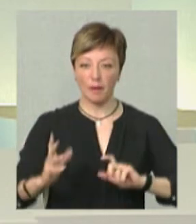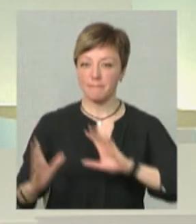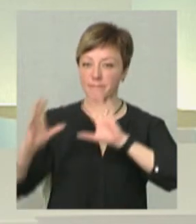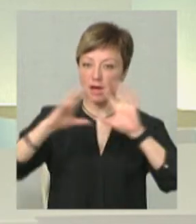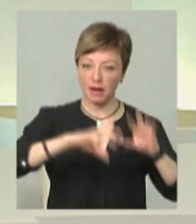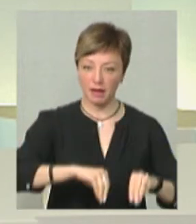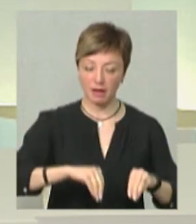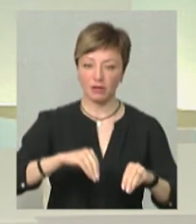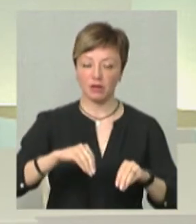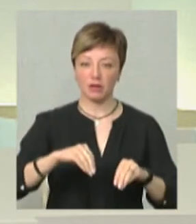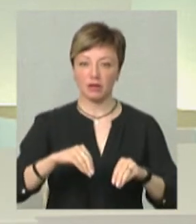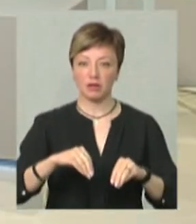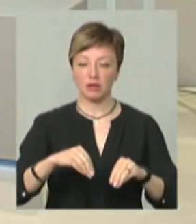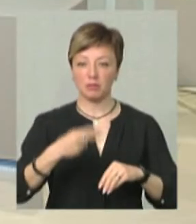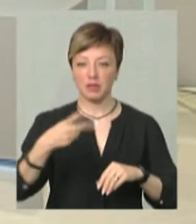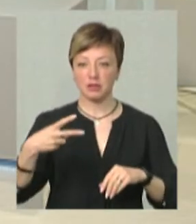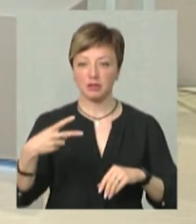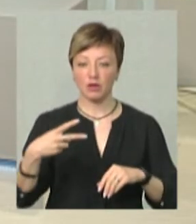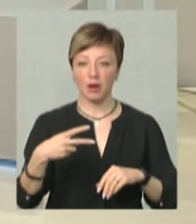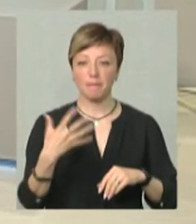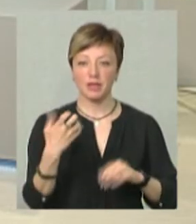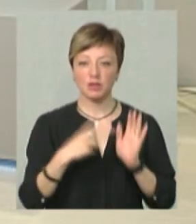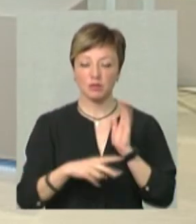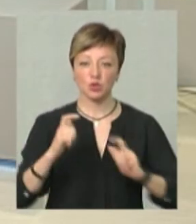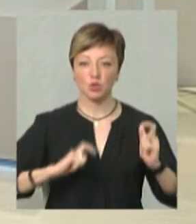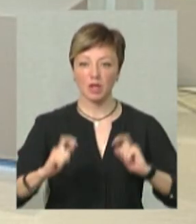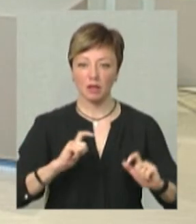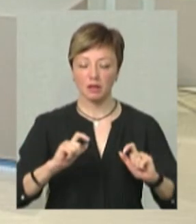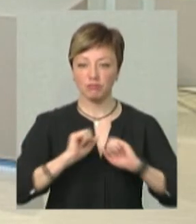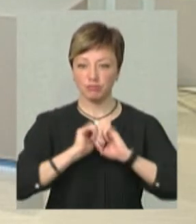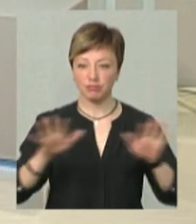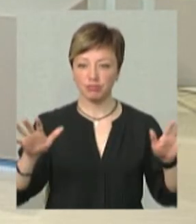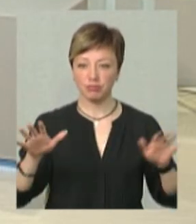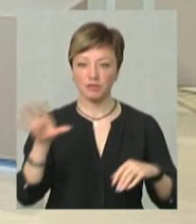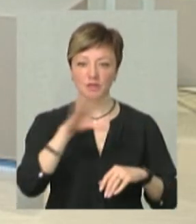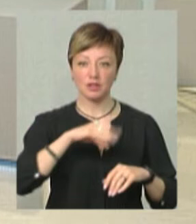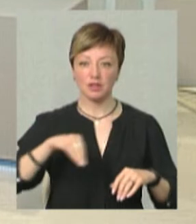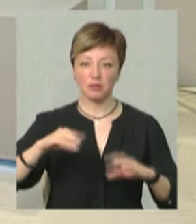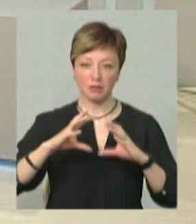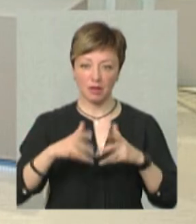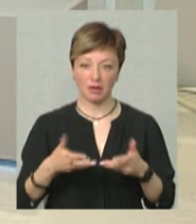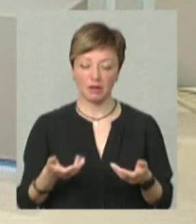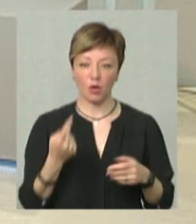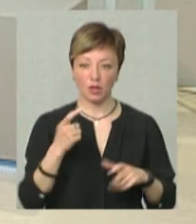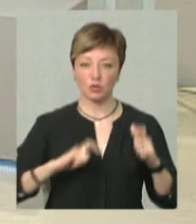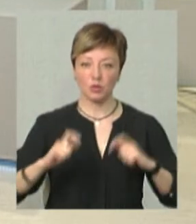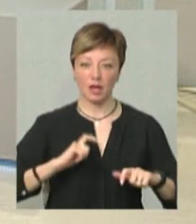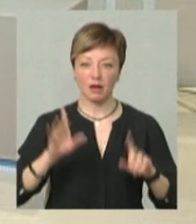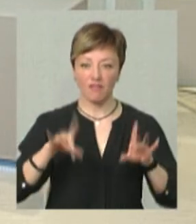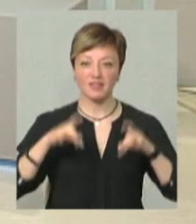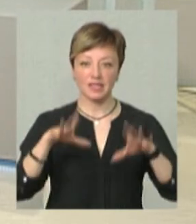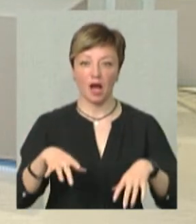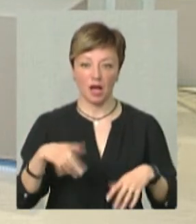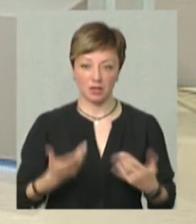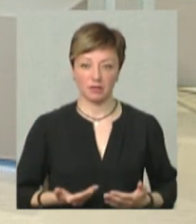переїхав з Маріуполя. Близько 570 студентів вони розкинуті по всій планеті. Одна студентка навіть в